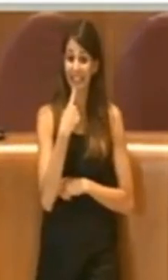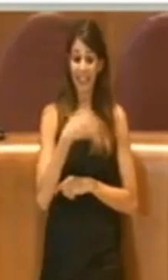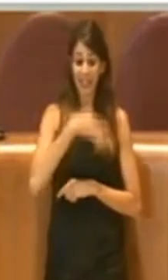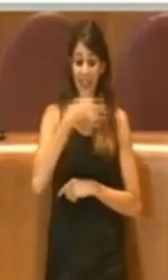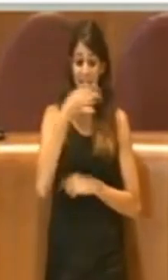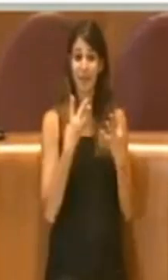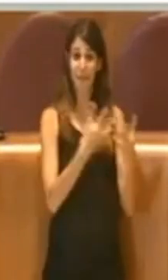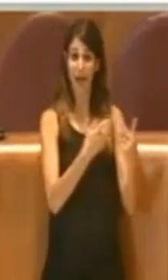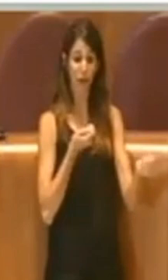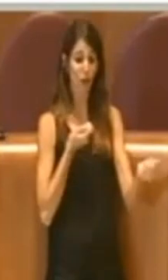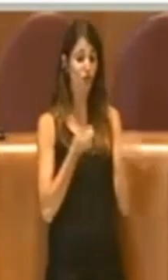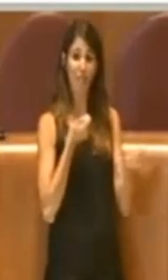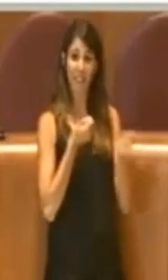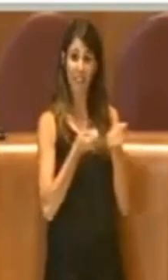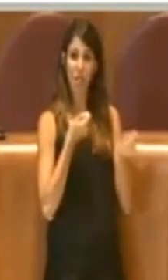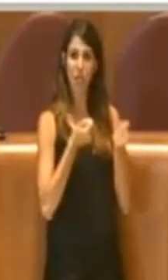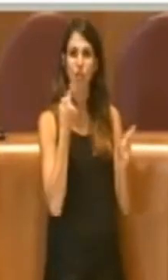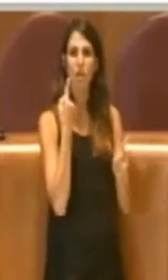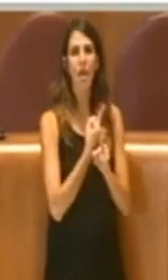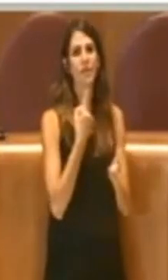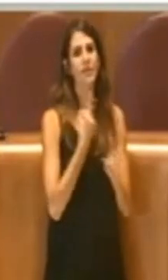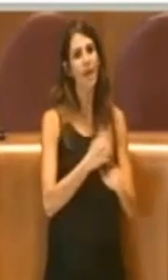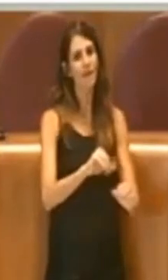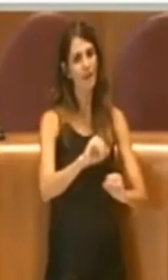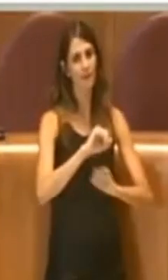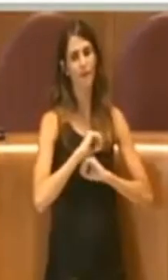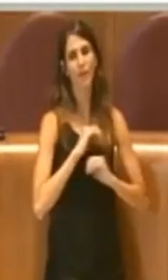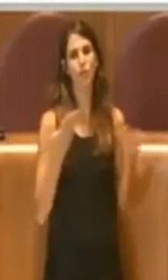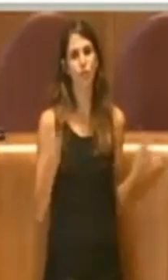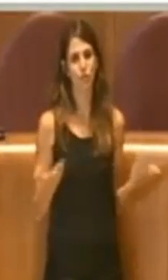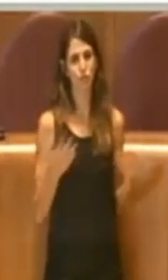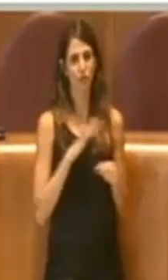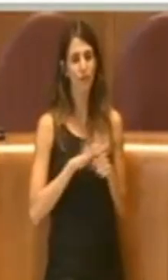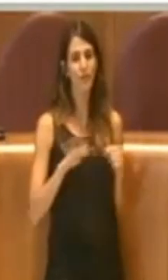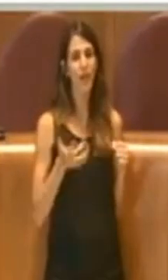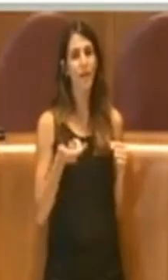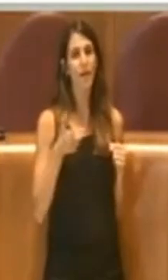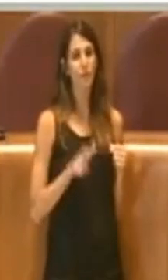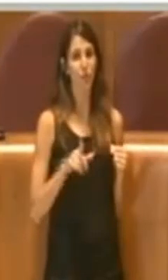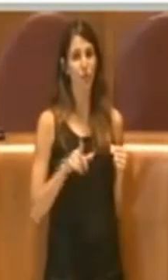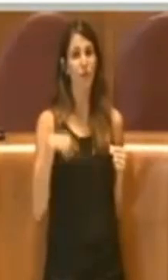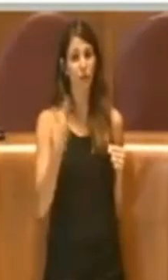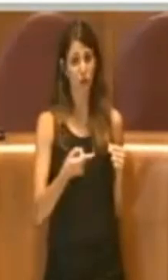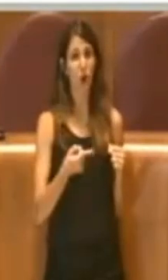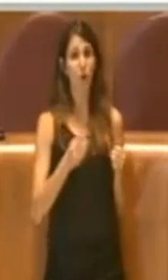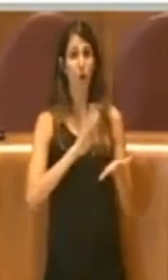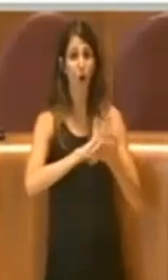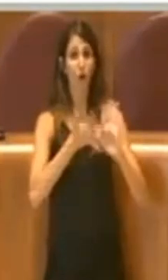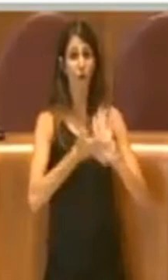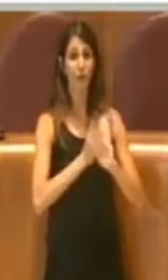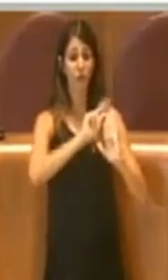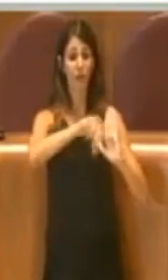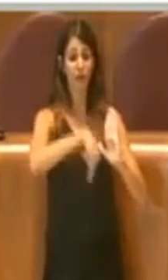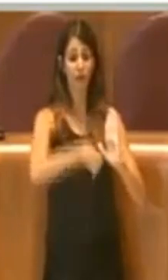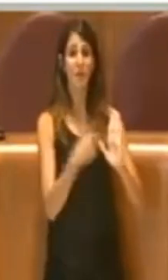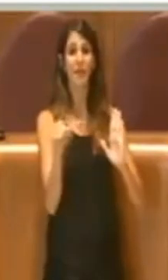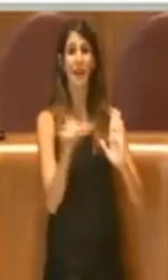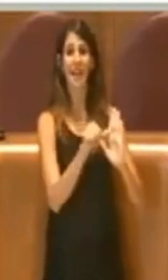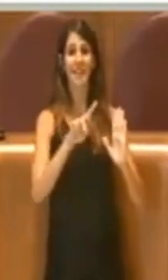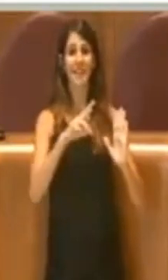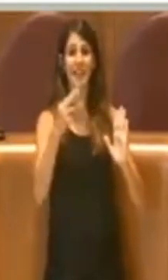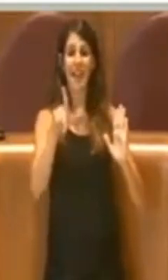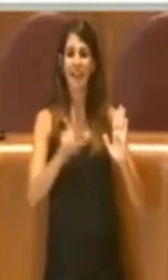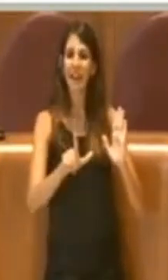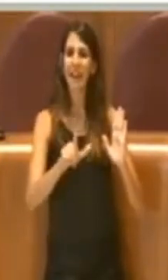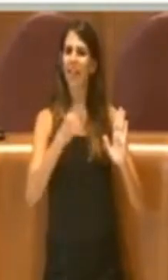poi in grado o comunque affidabile nella gestione del parco, perché a seguito poi della firma della convenzione con questa SRL, che